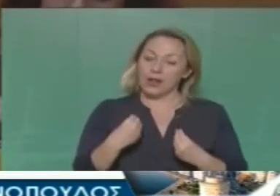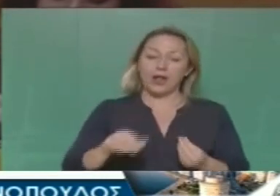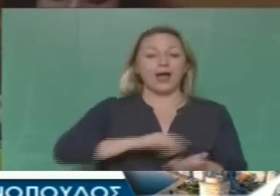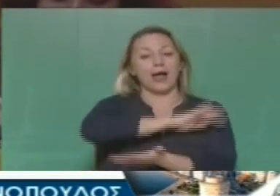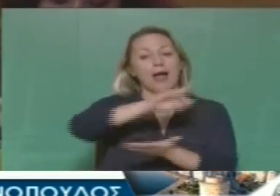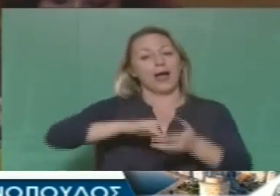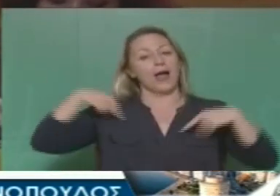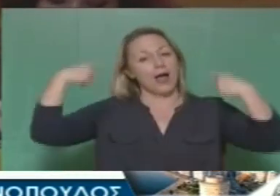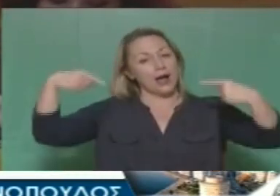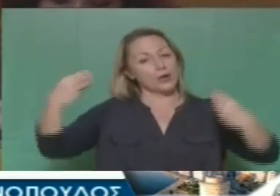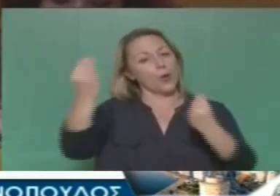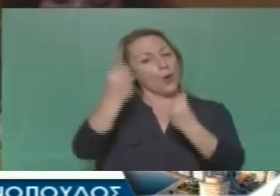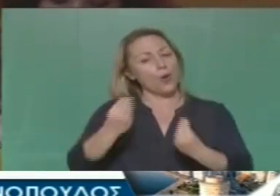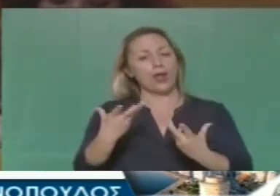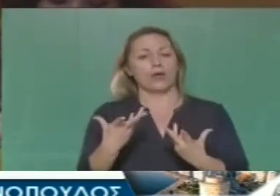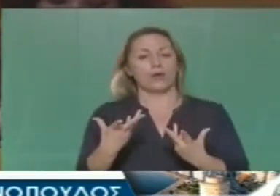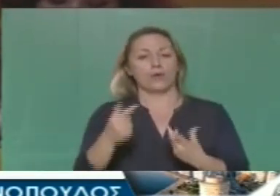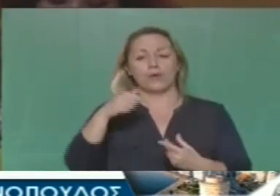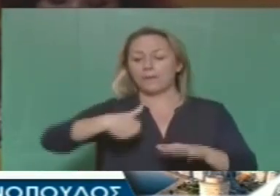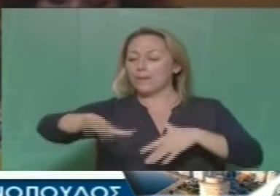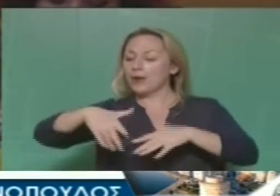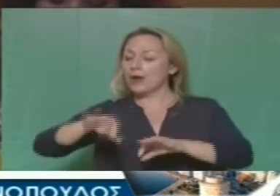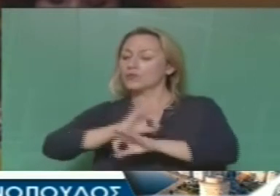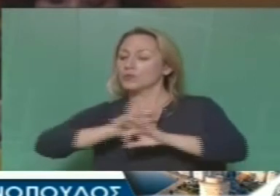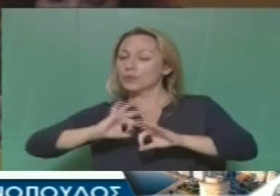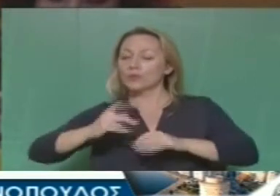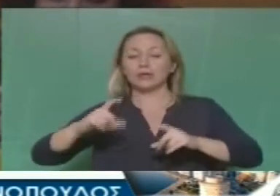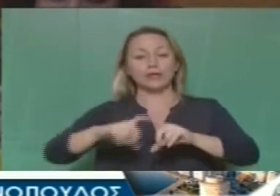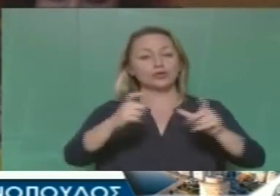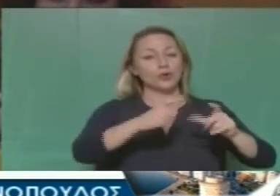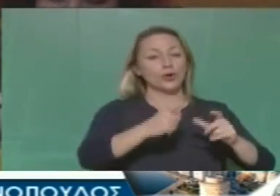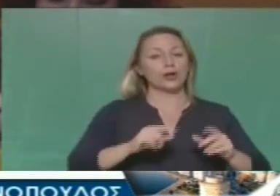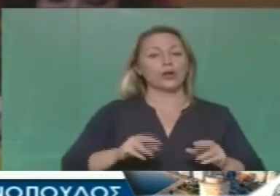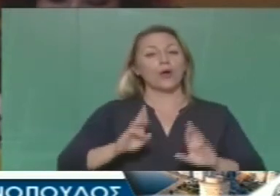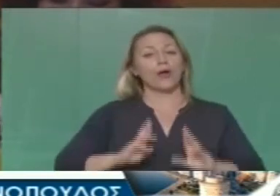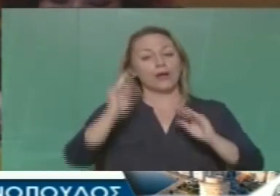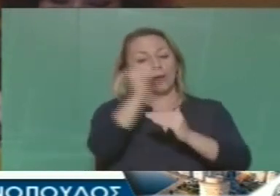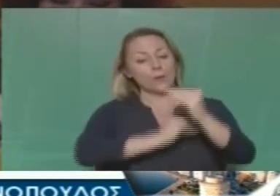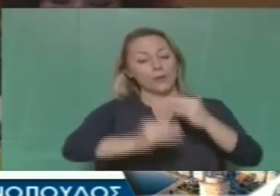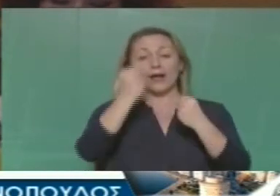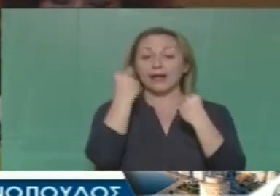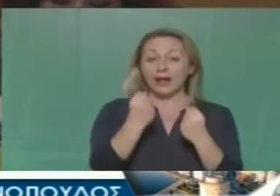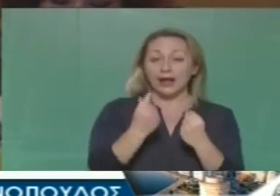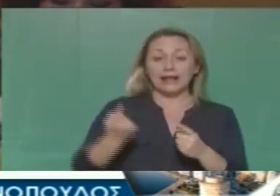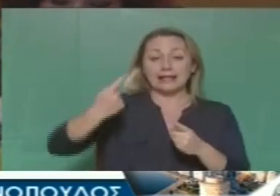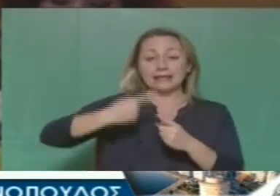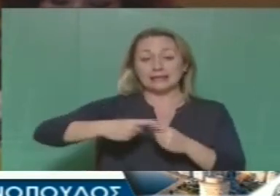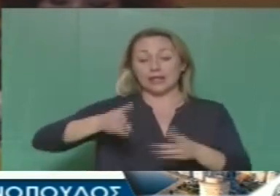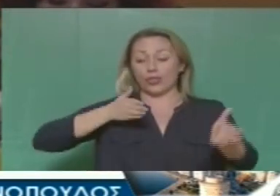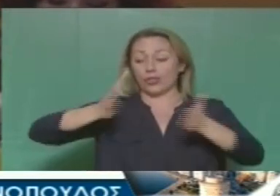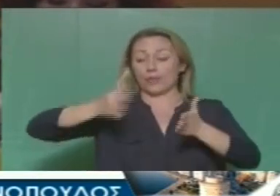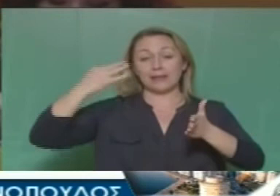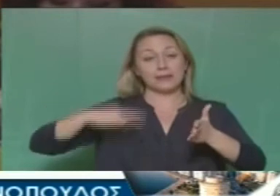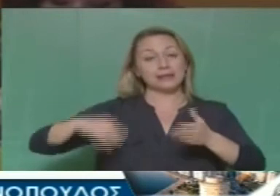και τον τέξη παραλία καλό είναι και η ενεργειακή αναβάθμιση του σχολείου καλή είναι και τα πράσινα δώματα καλά είναι